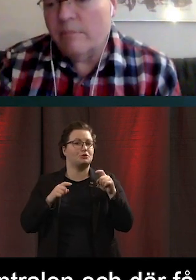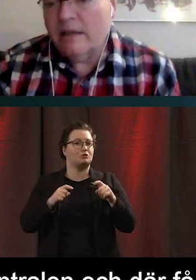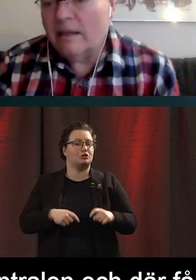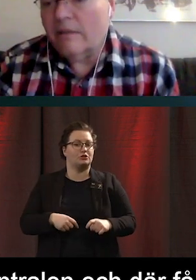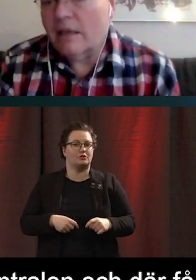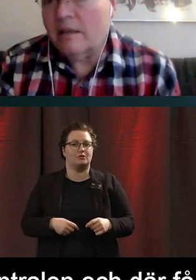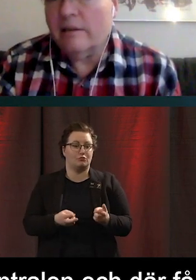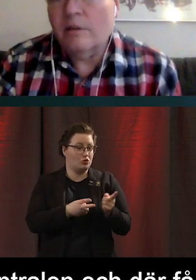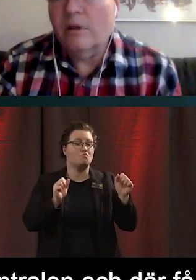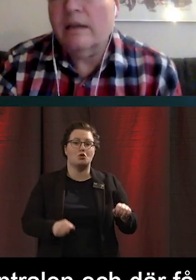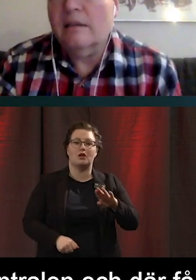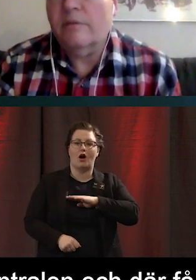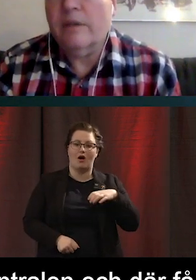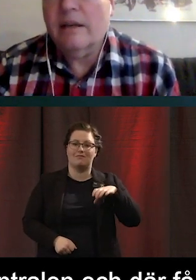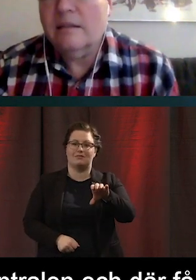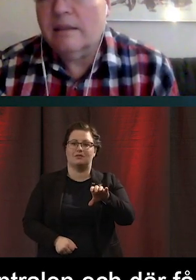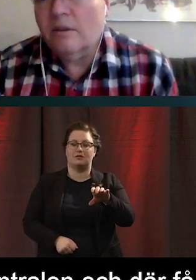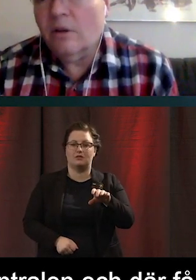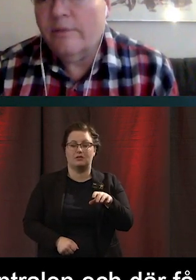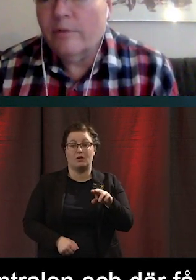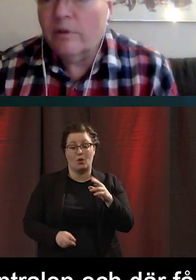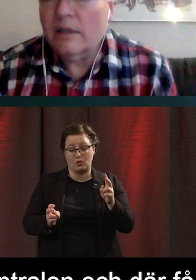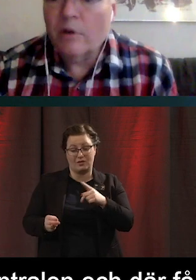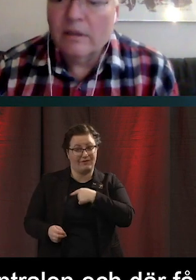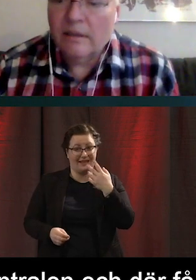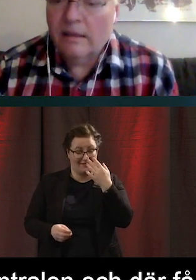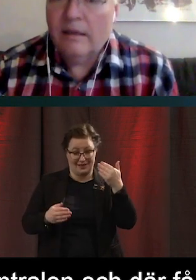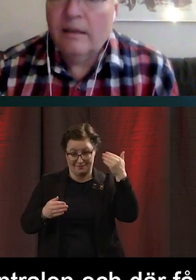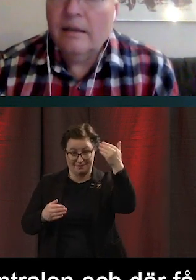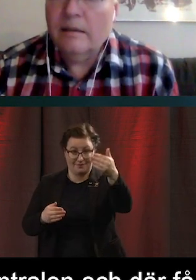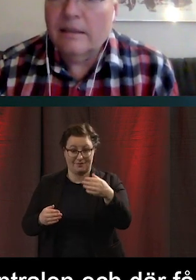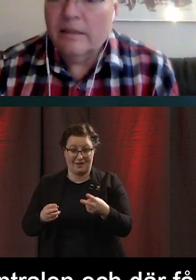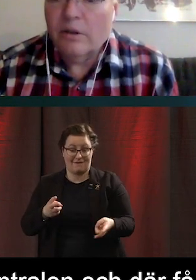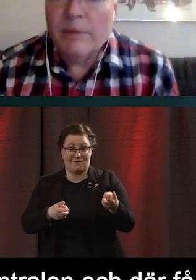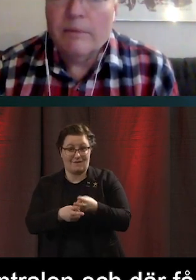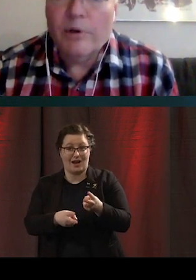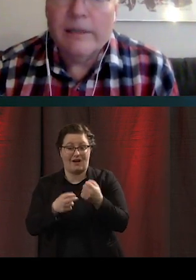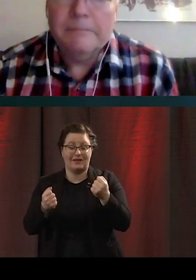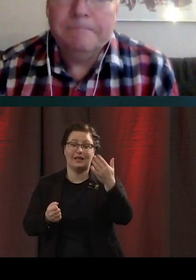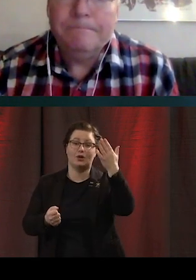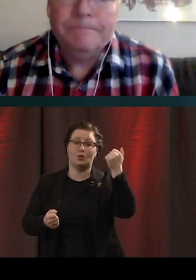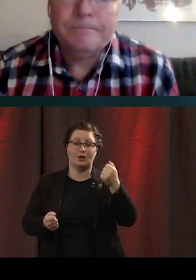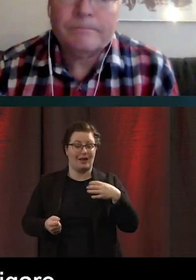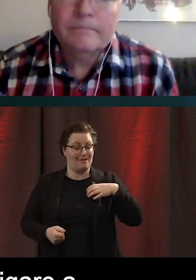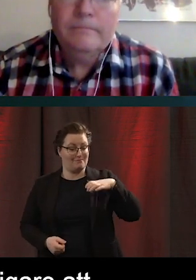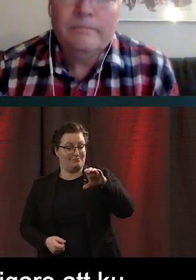den där. Och det blir allt viktigare att kunna identifiera sig digitalt för att kunna vara en digital medborgare.